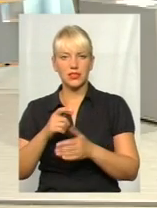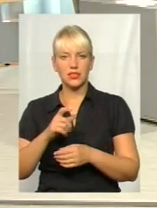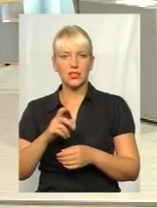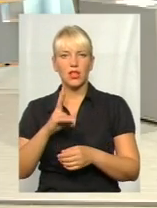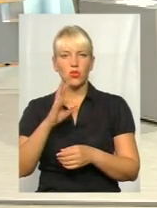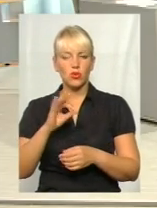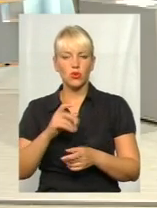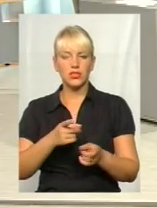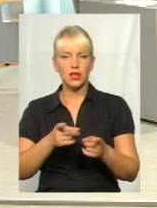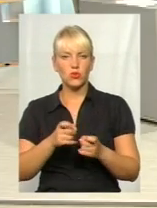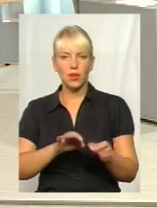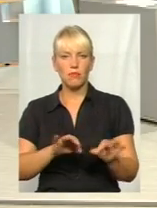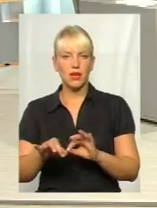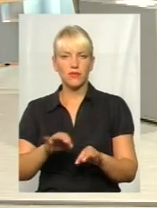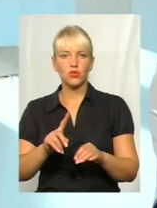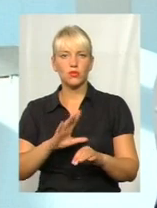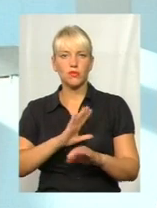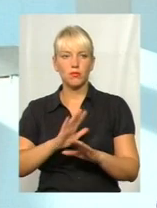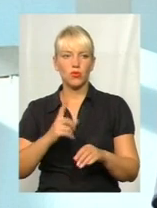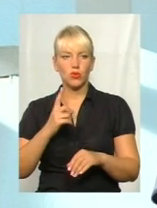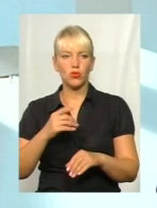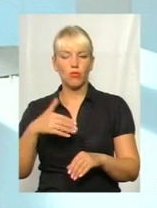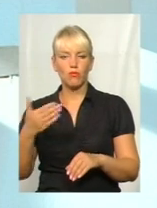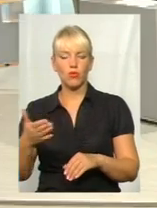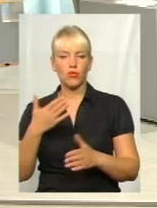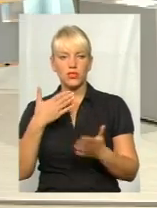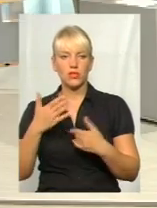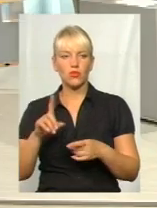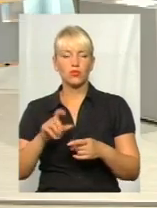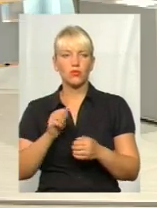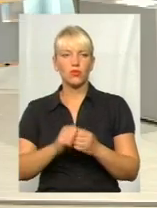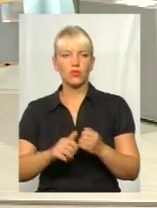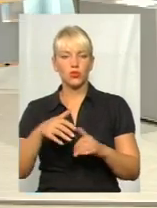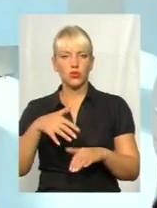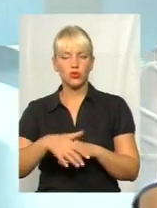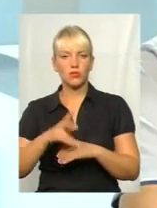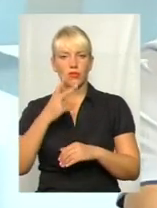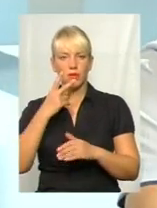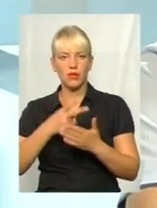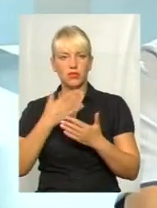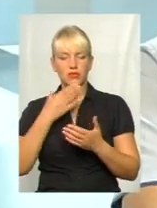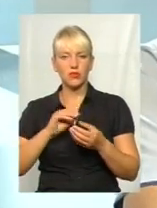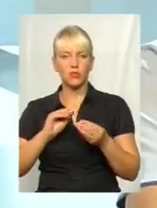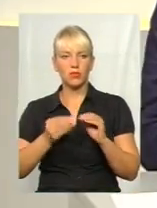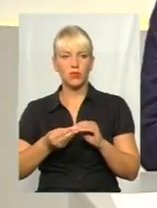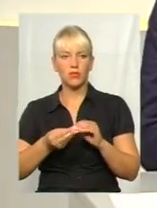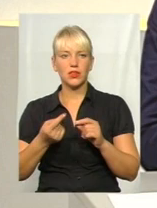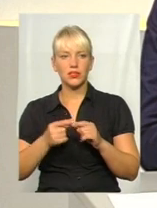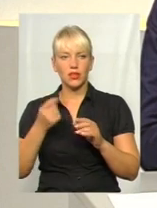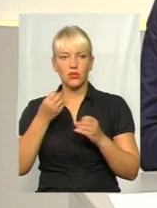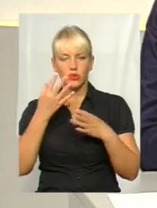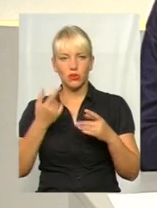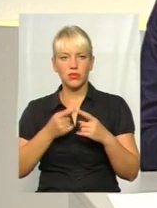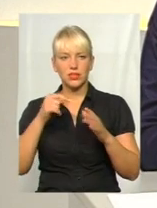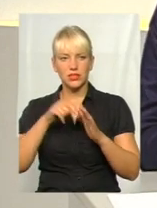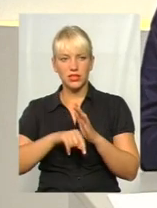перевізників, щоб не було однобокого ставлення, тобто, щоб кожен розумів і бачив свою проблематуру. Це добре, це означає, що